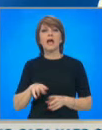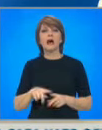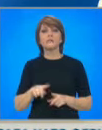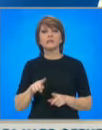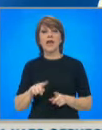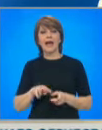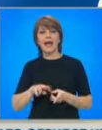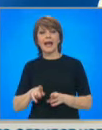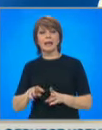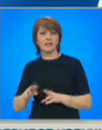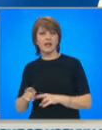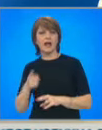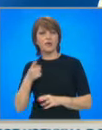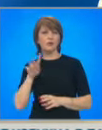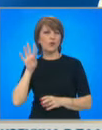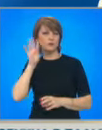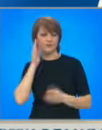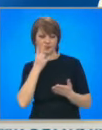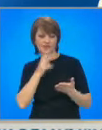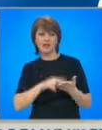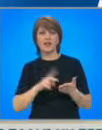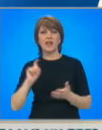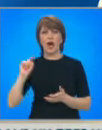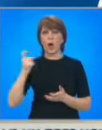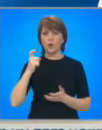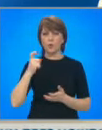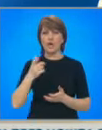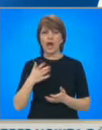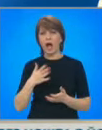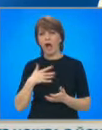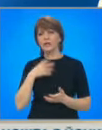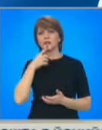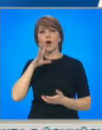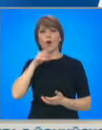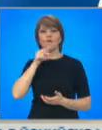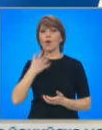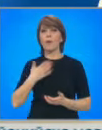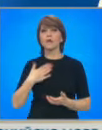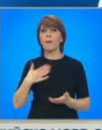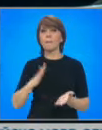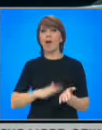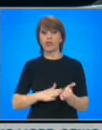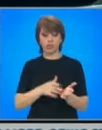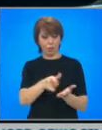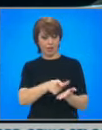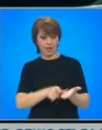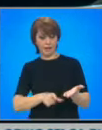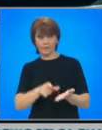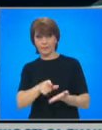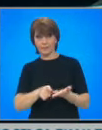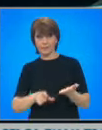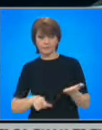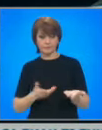които си позовават на Google, аз говоря само когато имам доклада на бюрото за контрол, тогава говори,